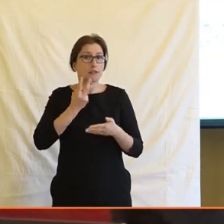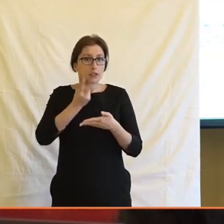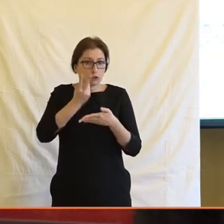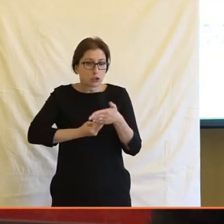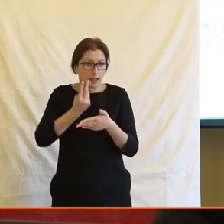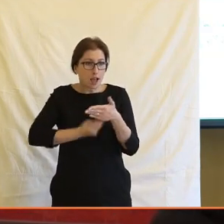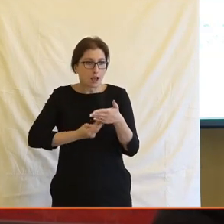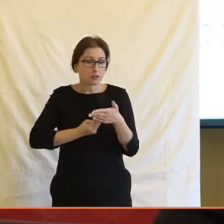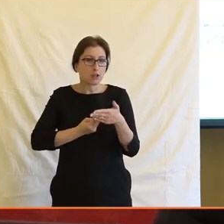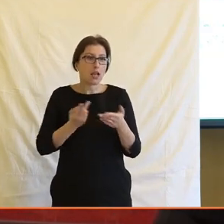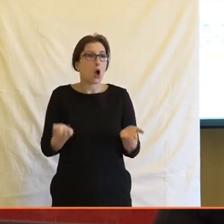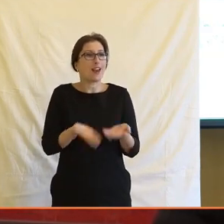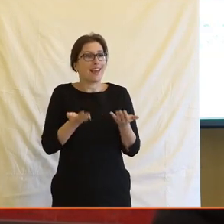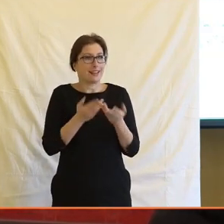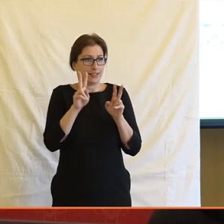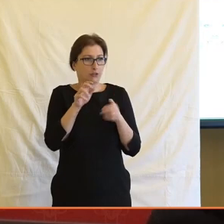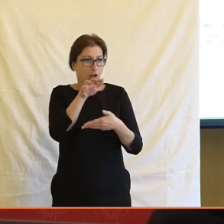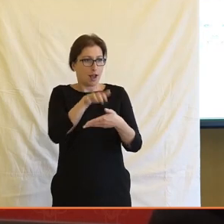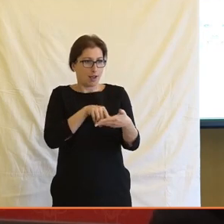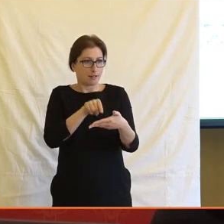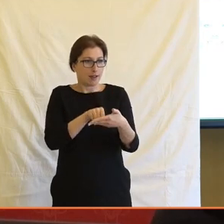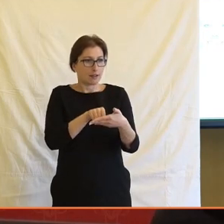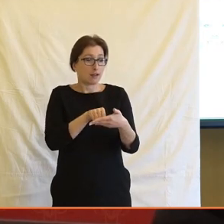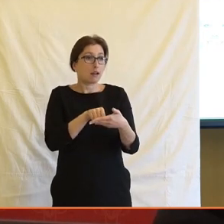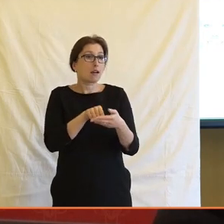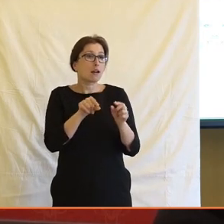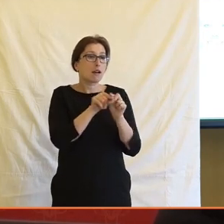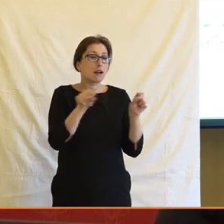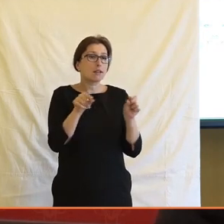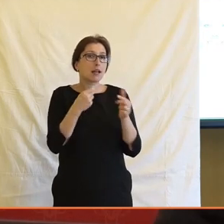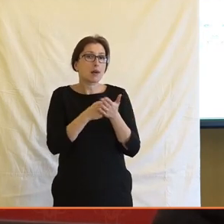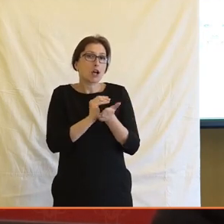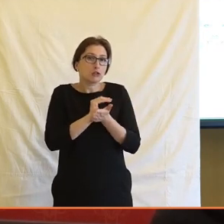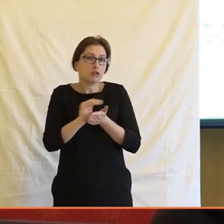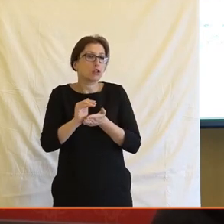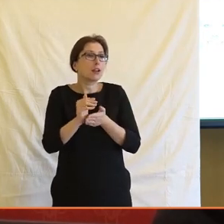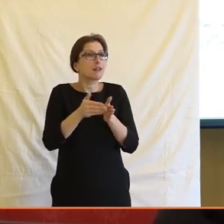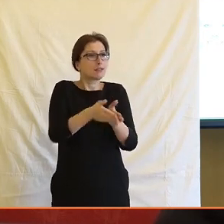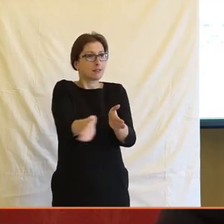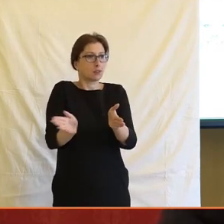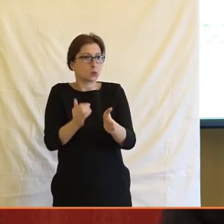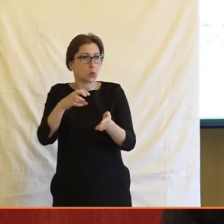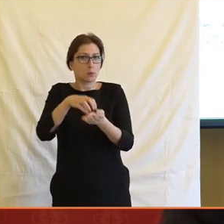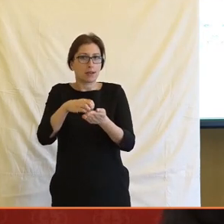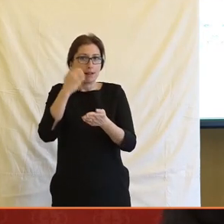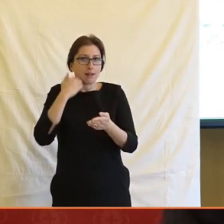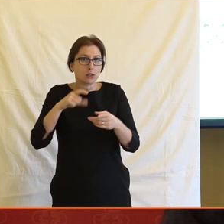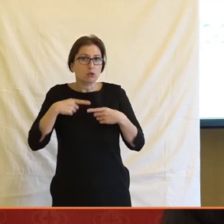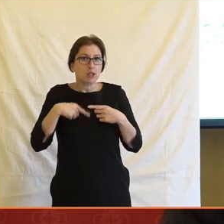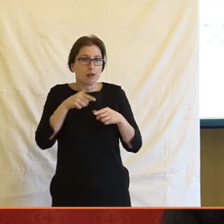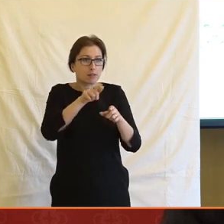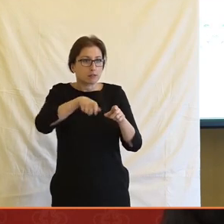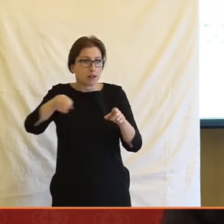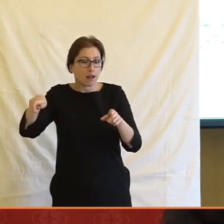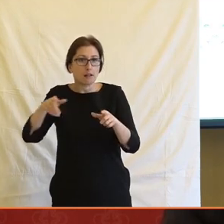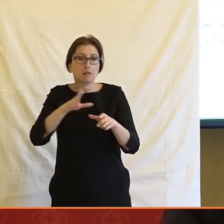řeknu, jako lehčí článek, jestli to prostě nepřitáhne i jiný typ čtenářů. Že to jsou lidi, který prostě ten obsah jako